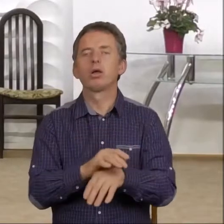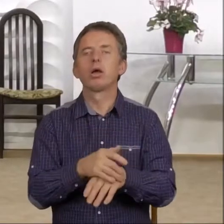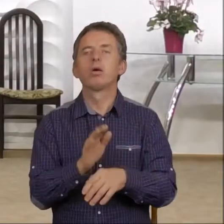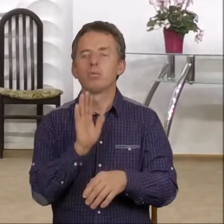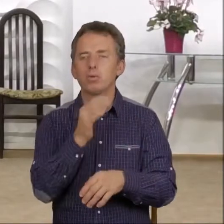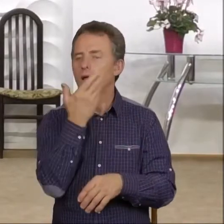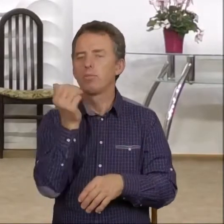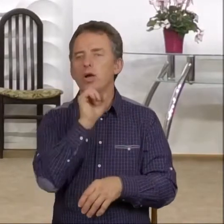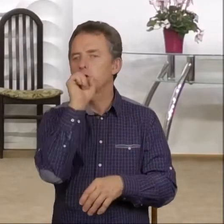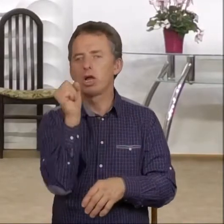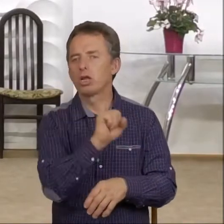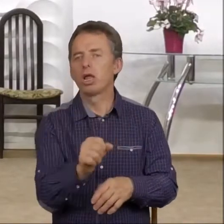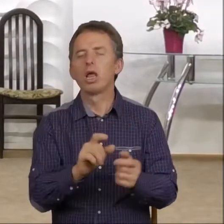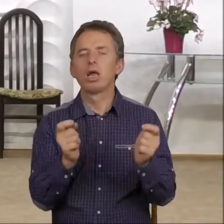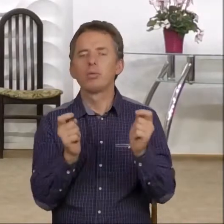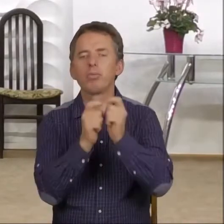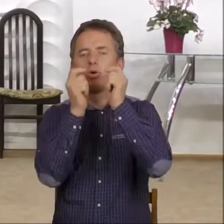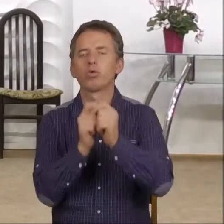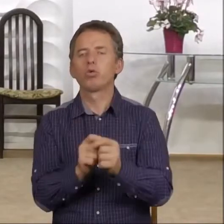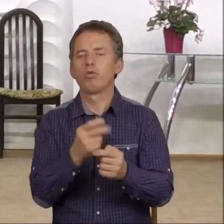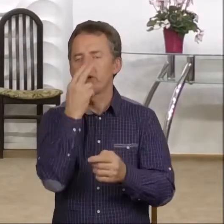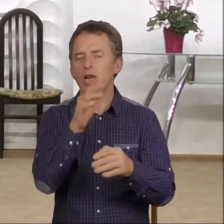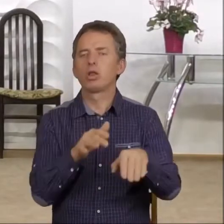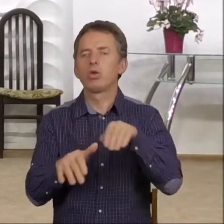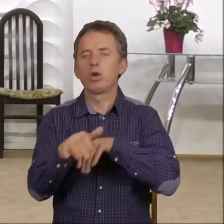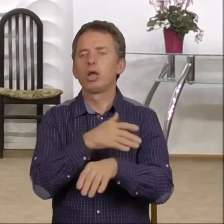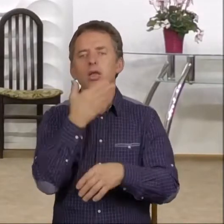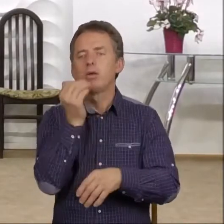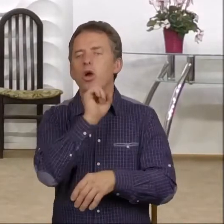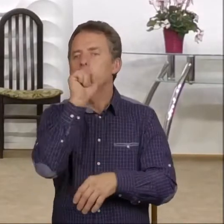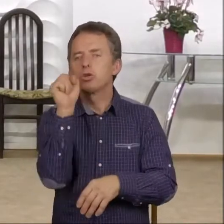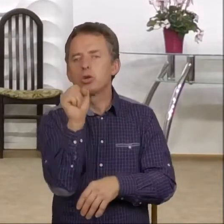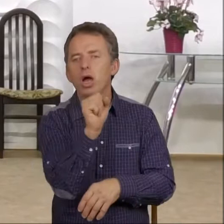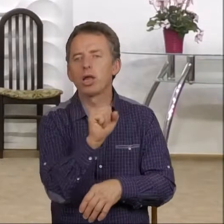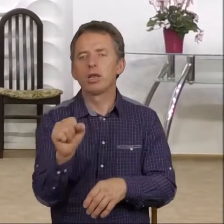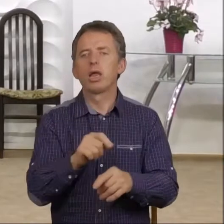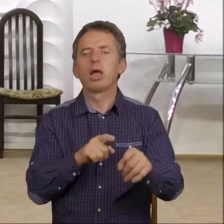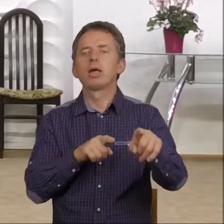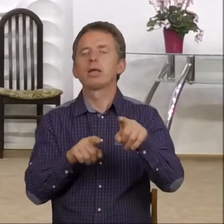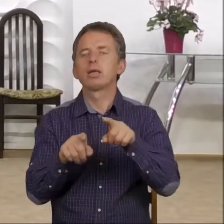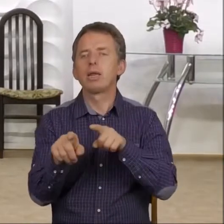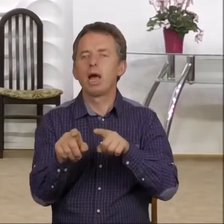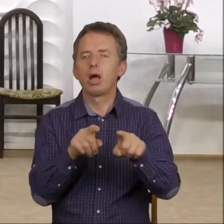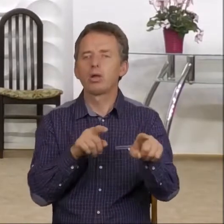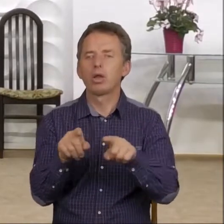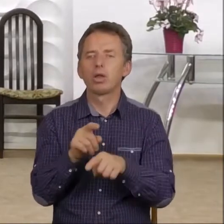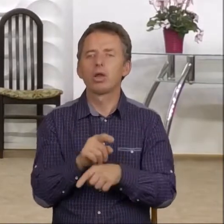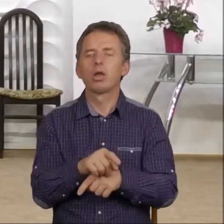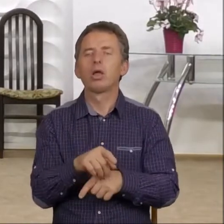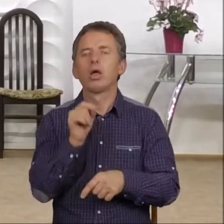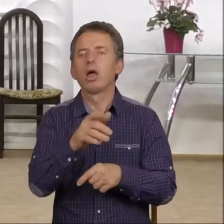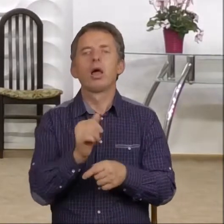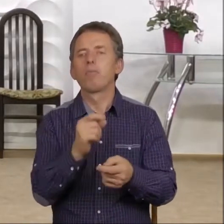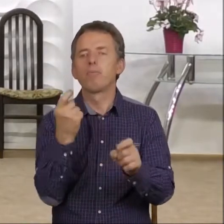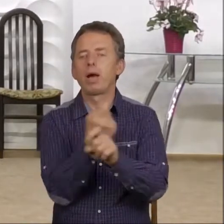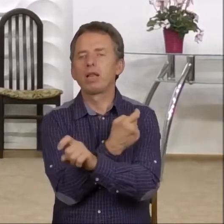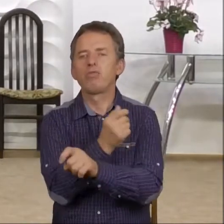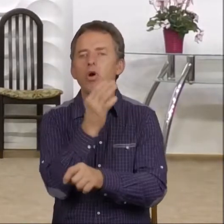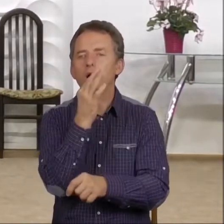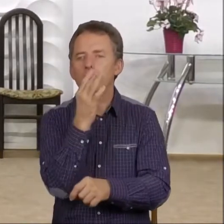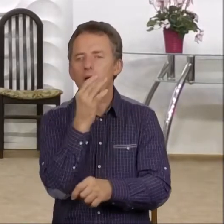Tak jak z punktu widzenia duchowego nie ma żadnego znaczenia współczesne państwo Izrael